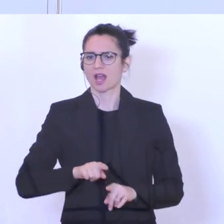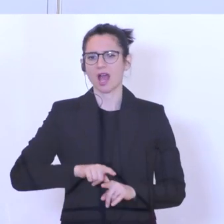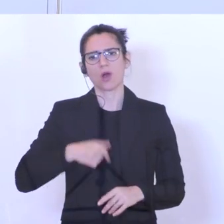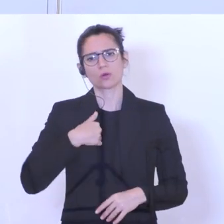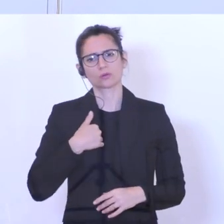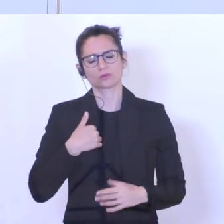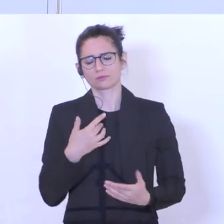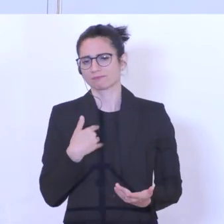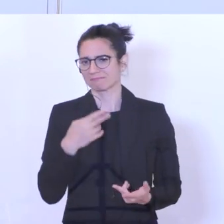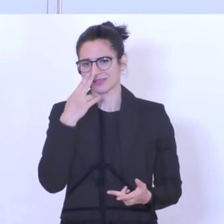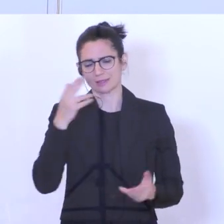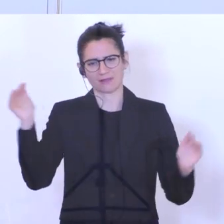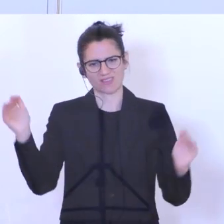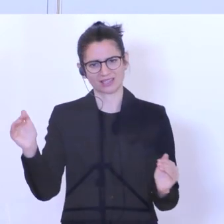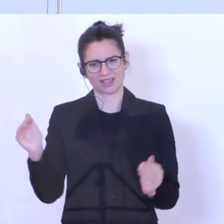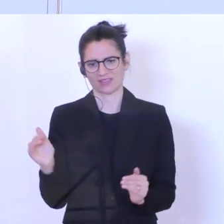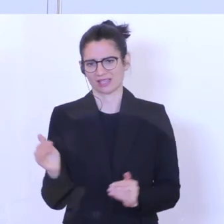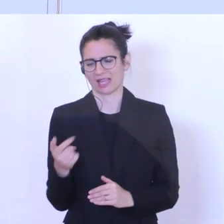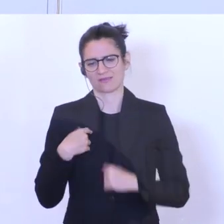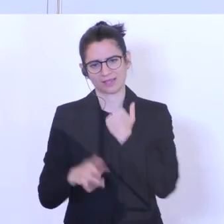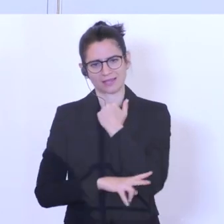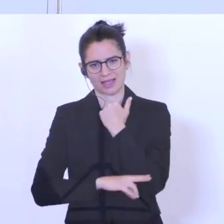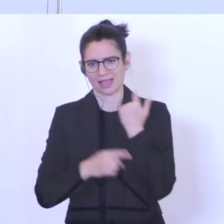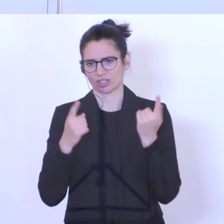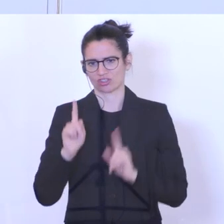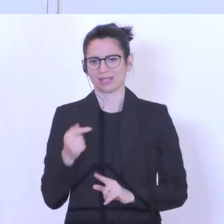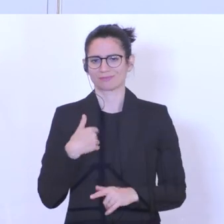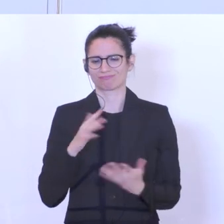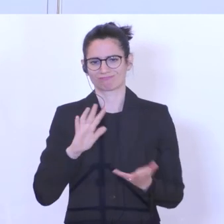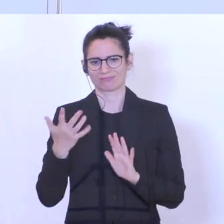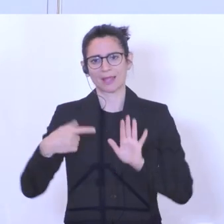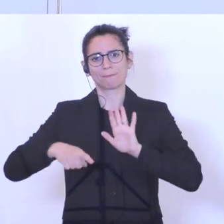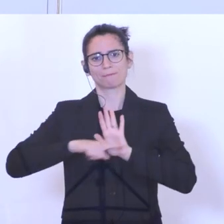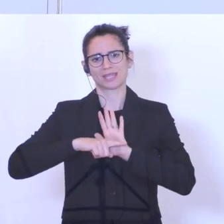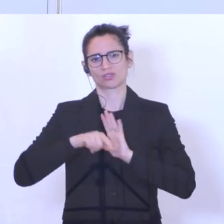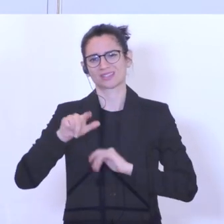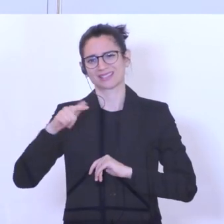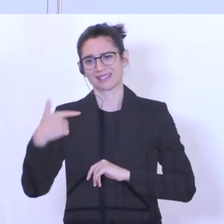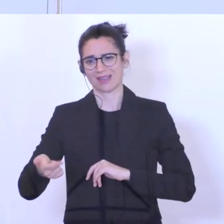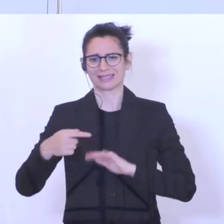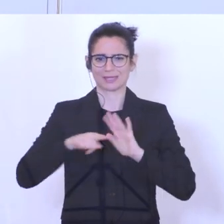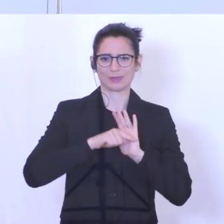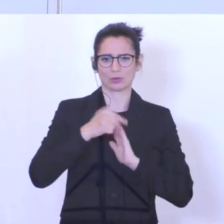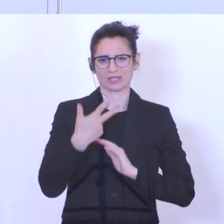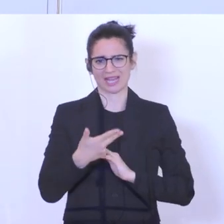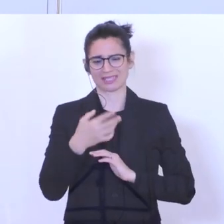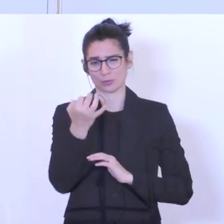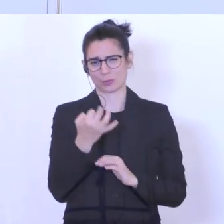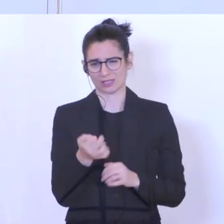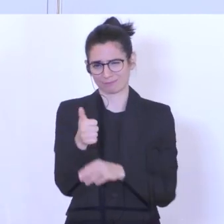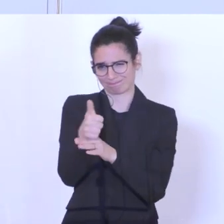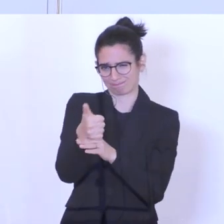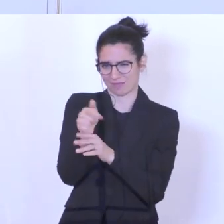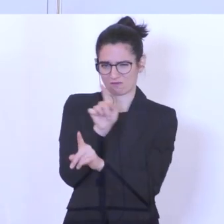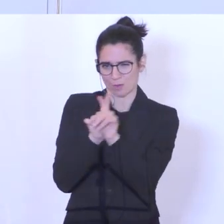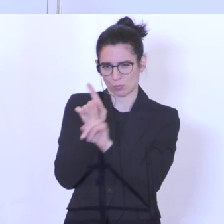heuer nicht auszuschließen. Die Schätzungen gehen in Richtung 20, minus 20 bis minus 30 Prozent, wenn wir hier